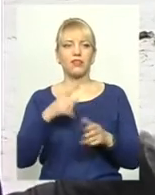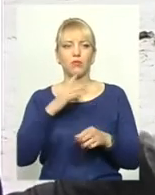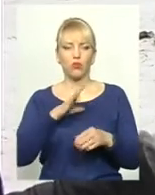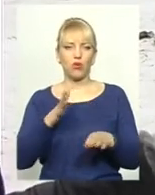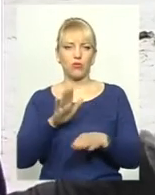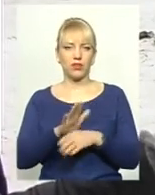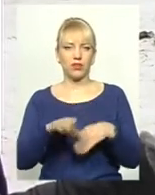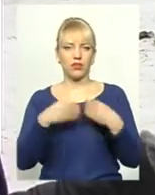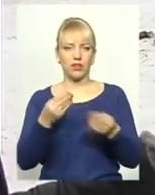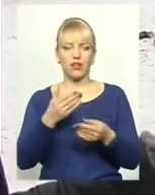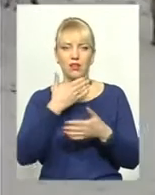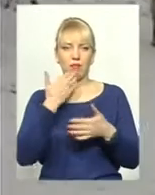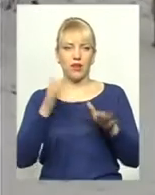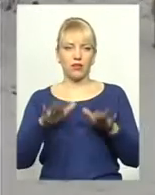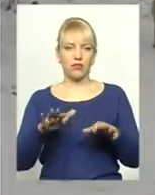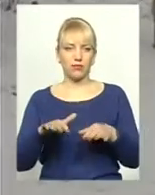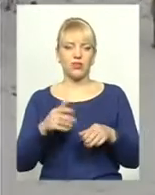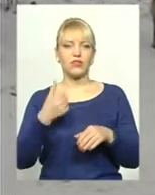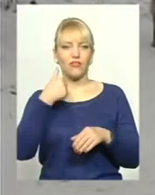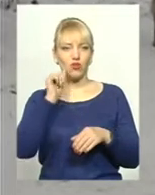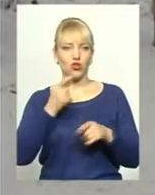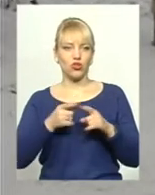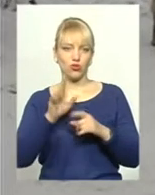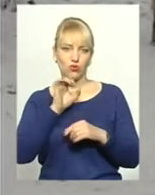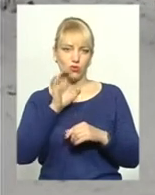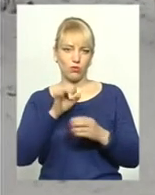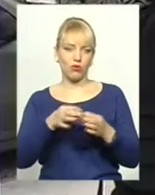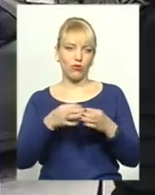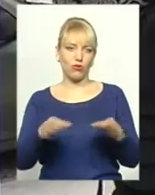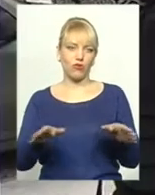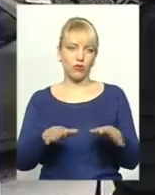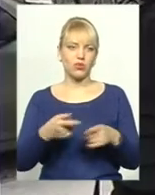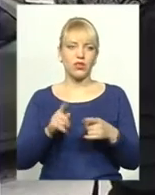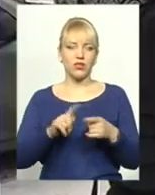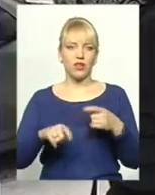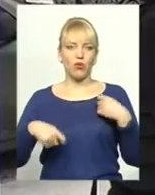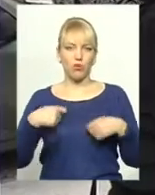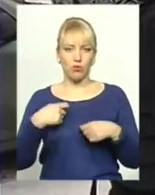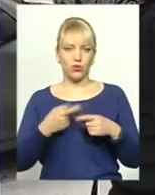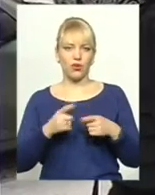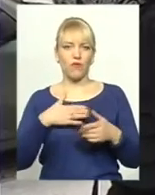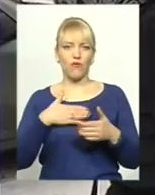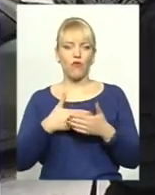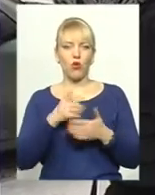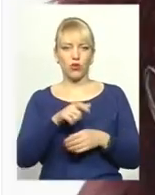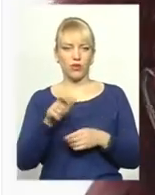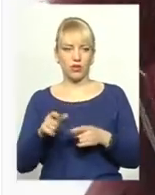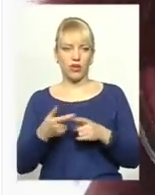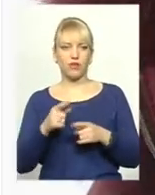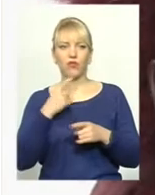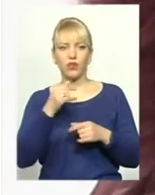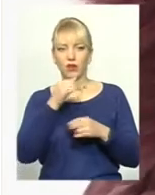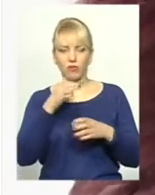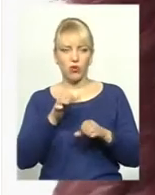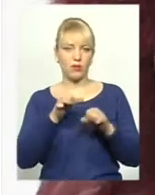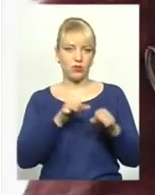думаєте, цю собаку вони вчора випустили. І це обурило волонтерів громадської організації захисту тварин СОС. Кажуть, не змогли прихистити, то